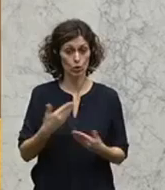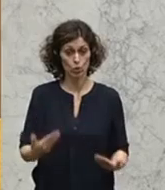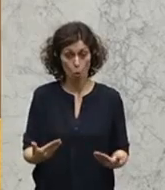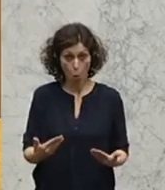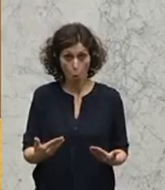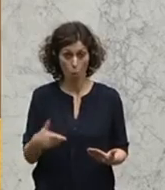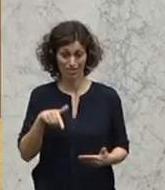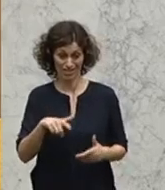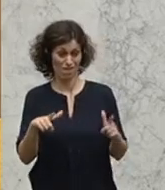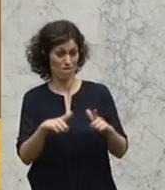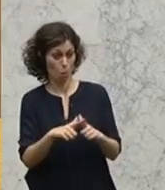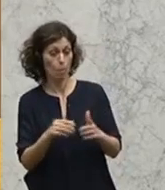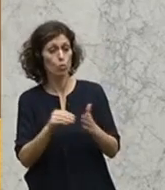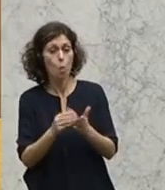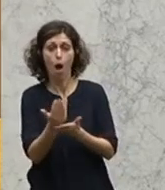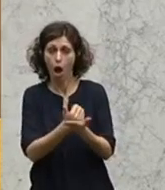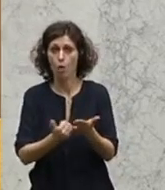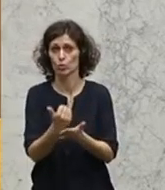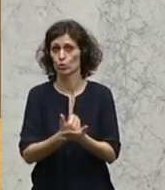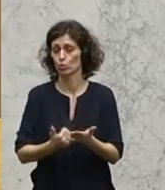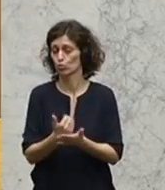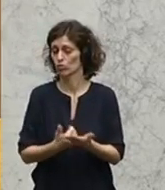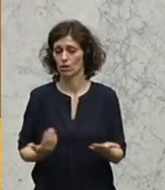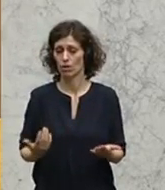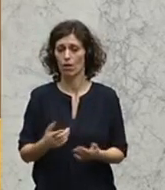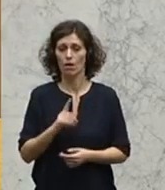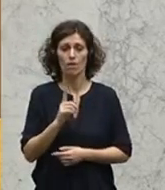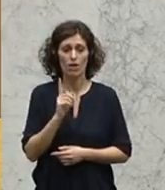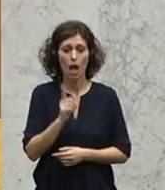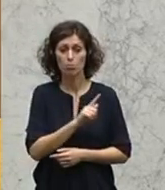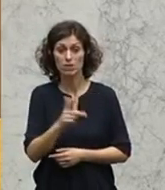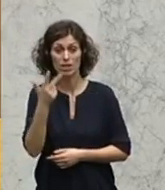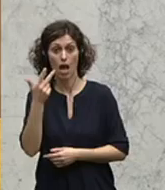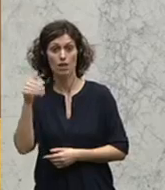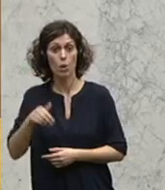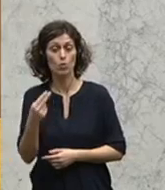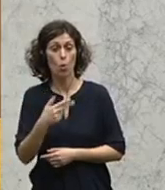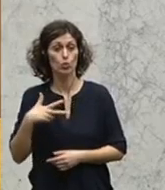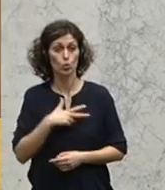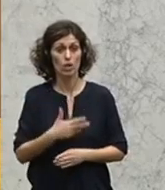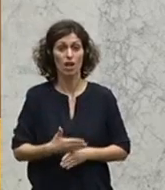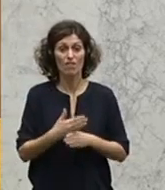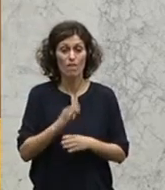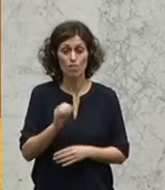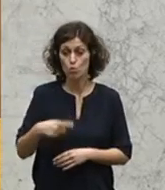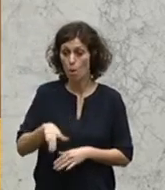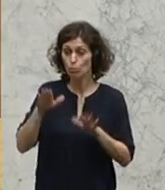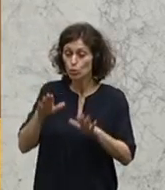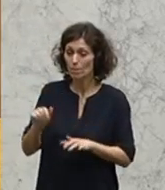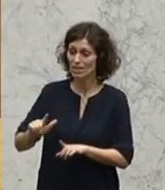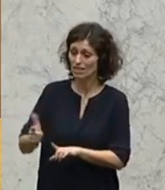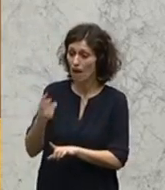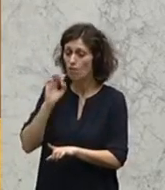diese Weise noch ausgenutzt wird, wo es eben bis zu 3.000 Euro Sozialhilfe gibt für Muslime mit